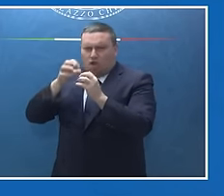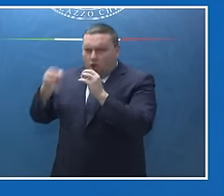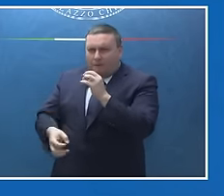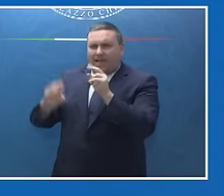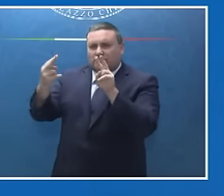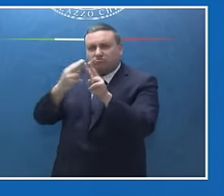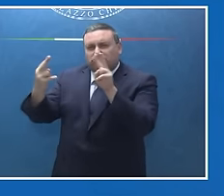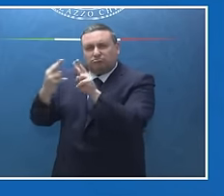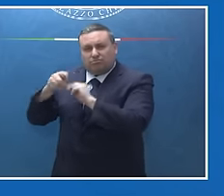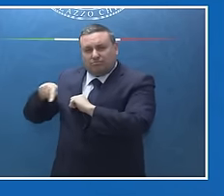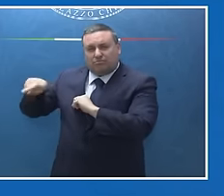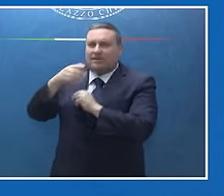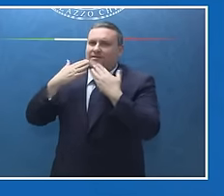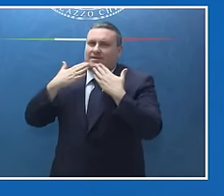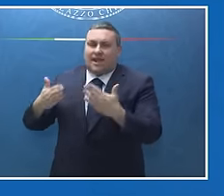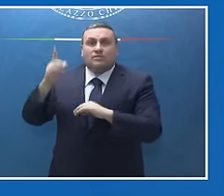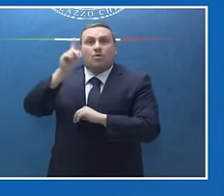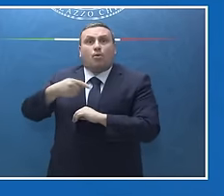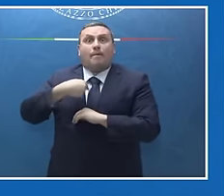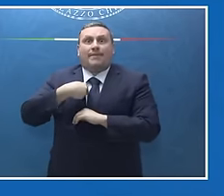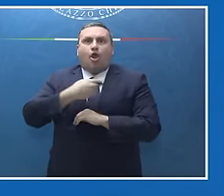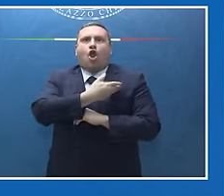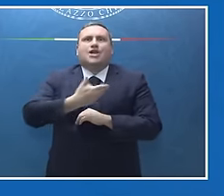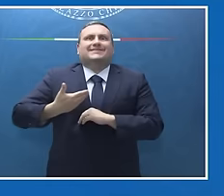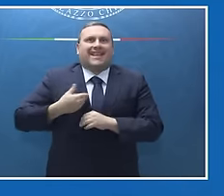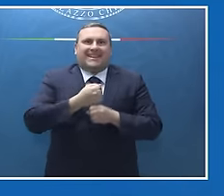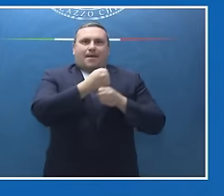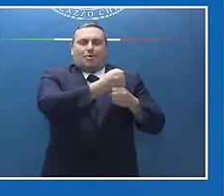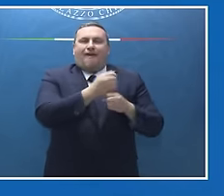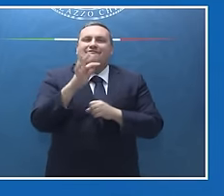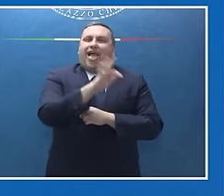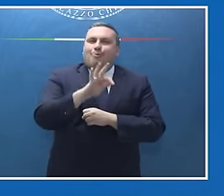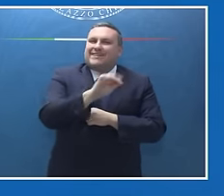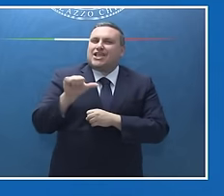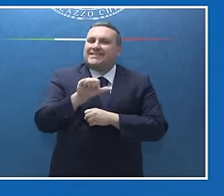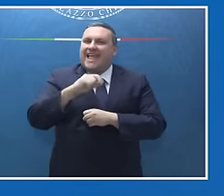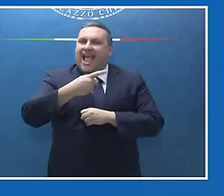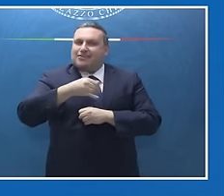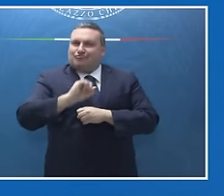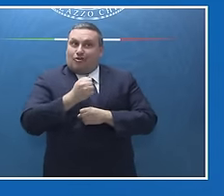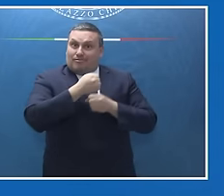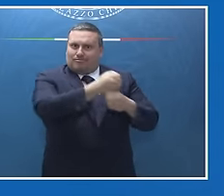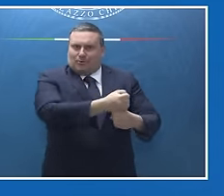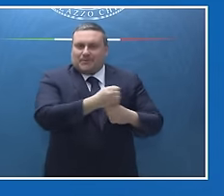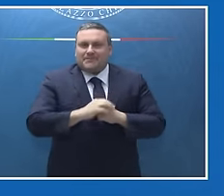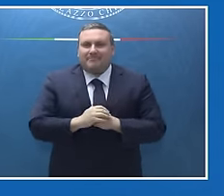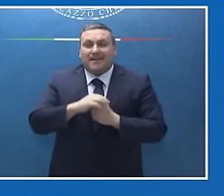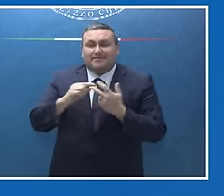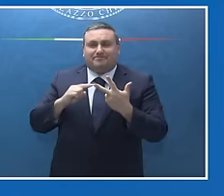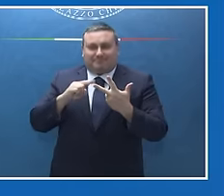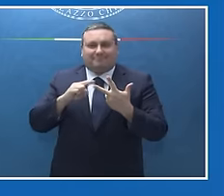ringraziare anche il mio consigliere diplomatico l'ambasciatore Fabrizio Saggio e poi chi ha fatto così che è un programma